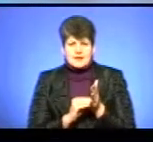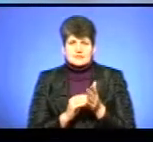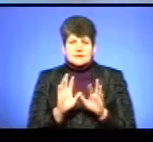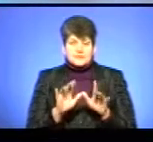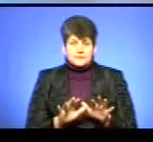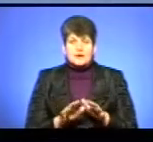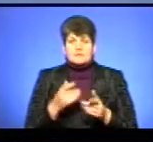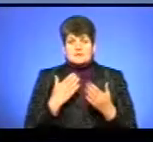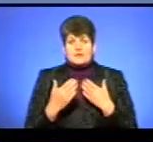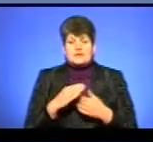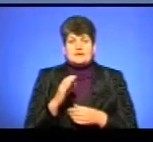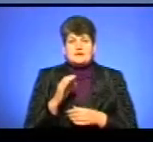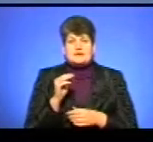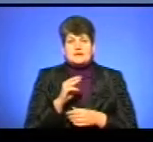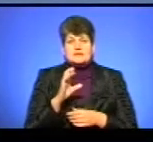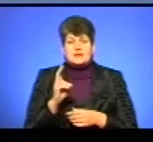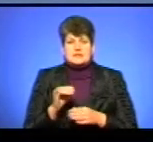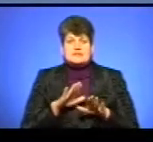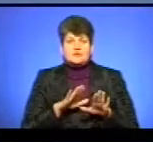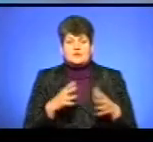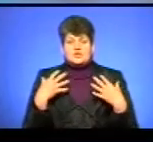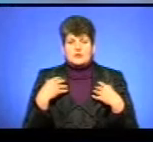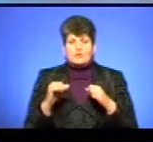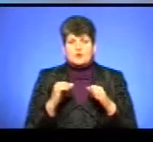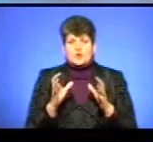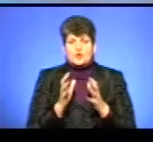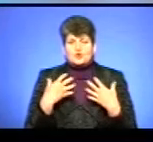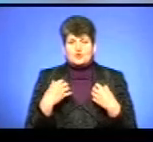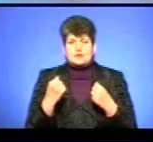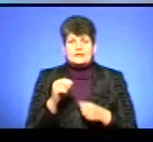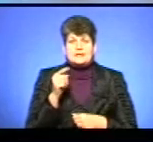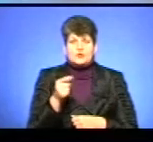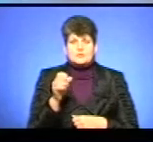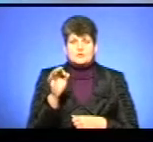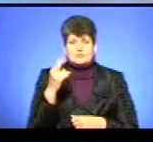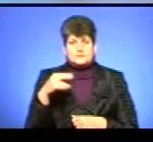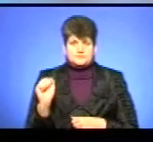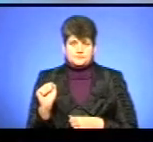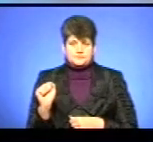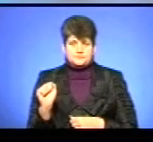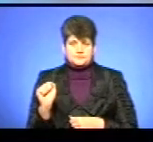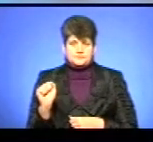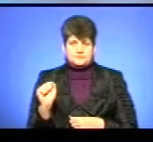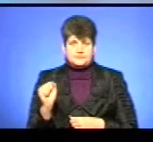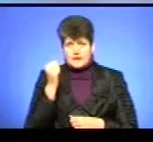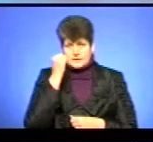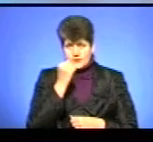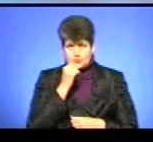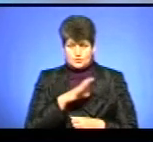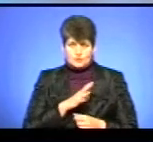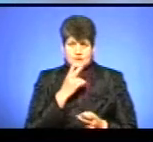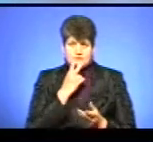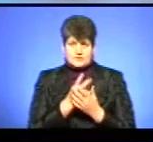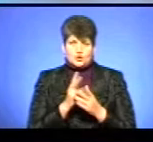із Тетяною Скарло, з заступником начальника управління охорони здоров'я Тернопільської облдержадміністрації. Я дякую, що були з нами.